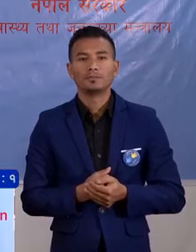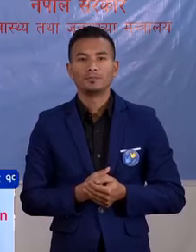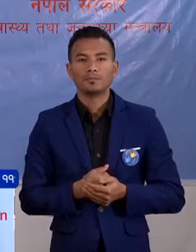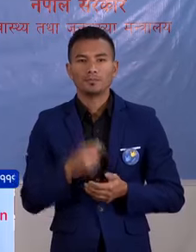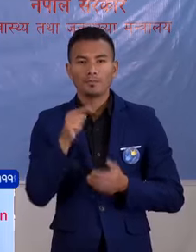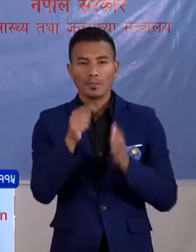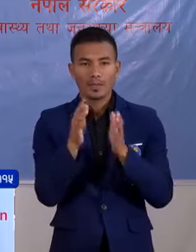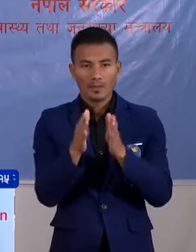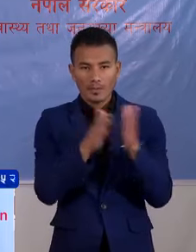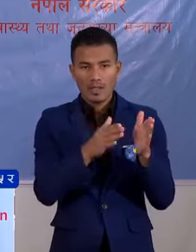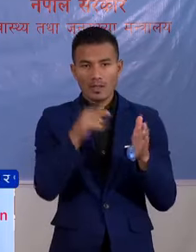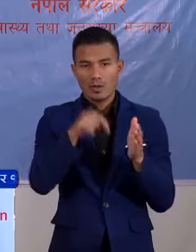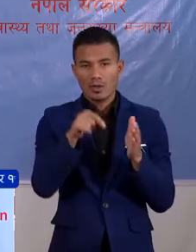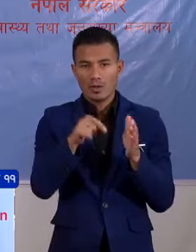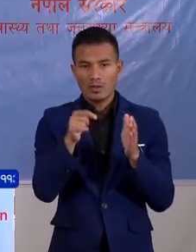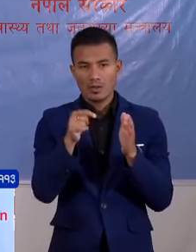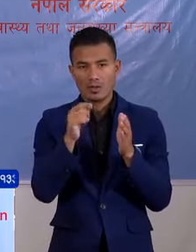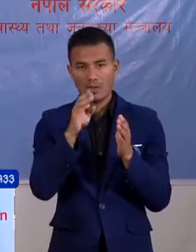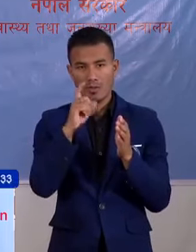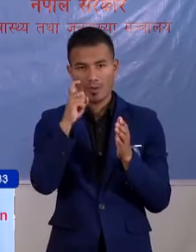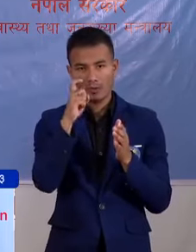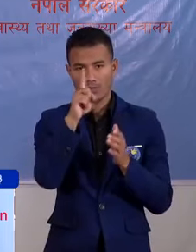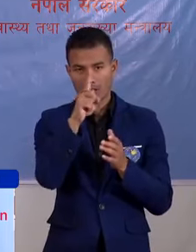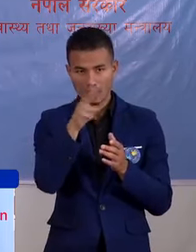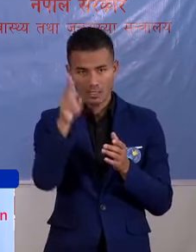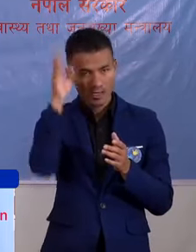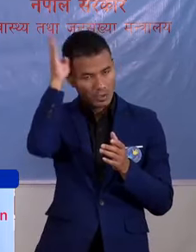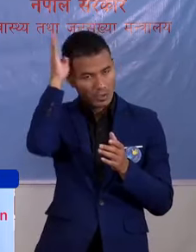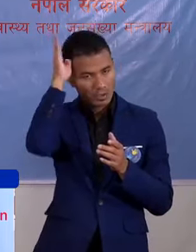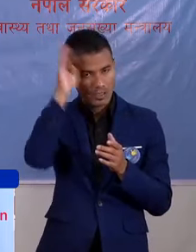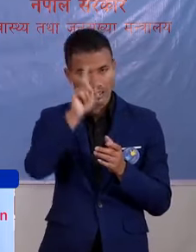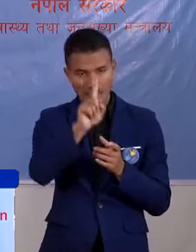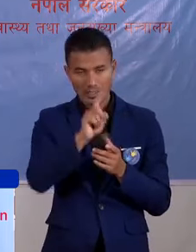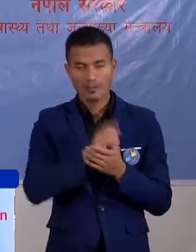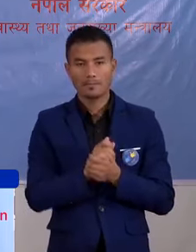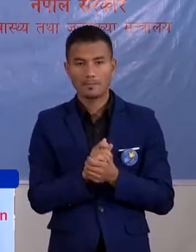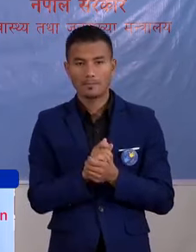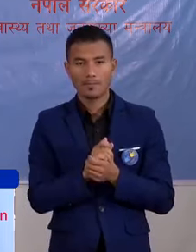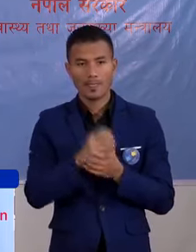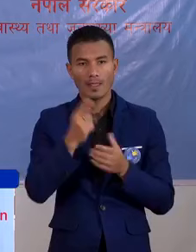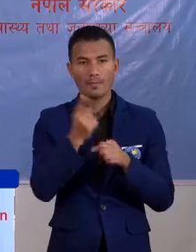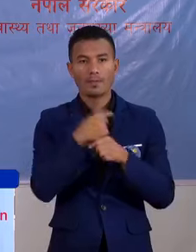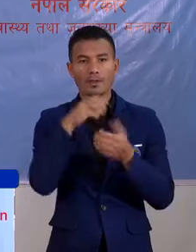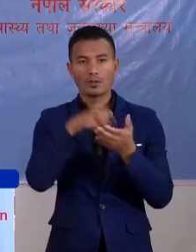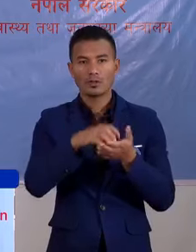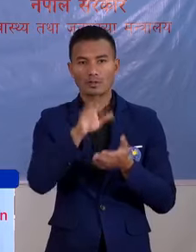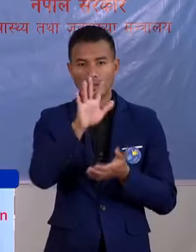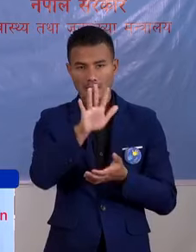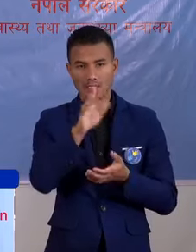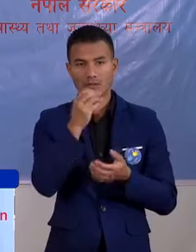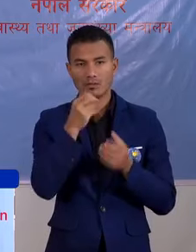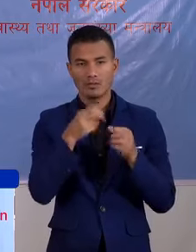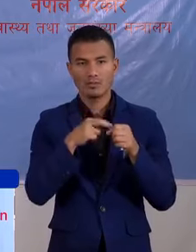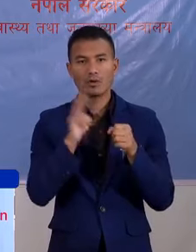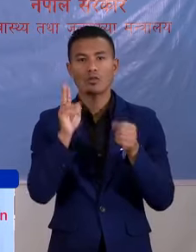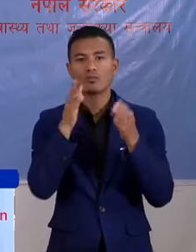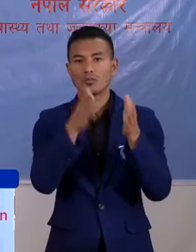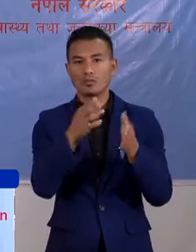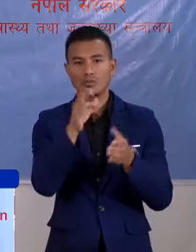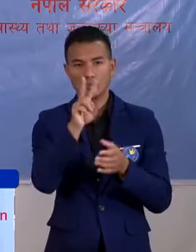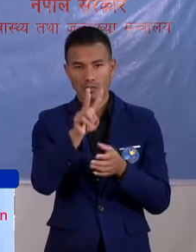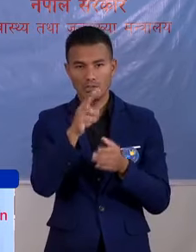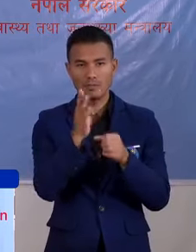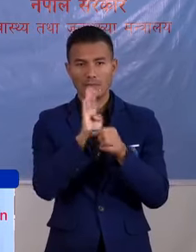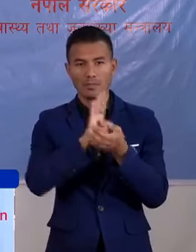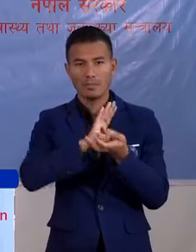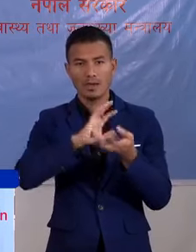यस बायक अब हाल बागलूंग मा एक जाना दनगडी मा एक जाना बीरगंज मा पाँज जाना बहरत्पुर मा दुई जाना रव